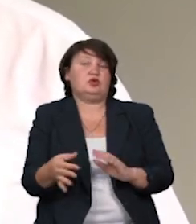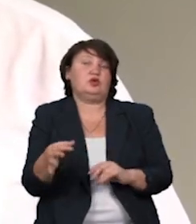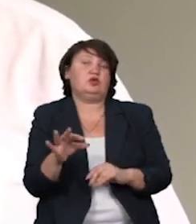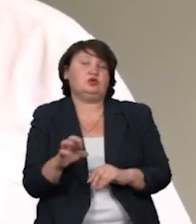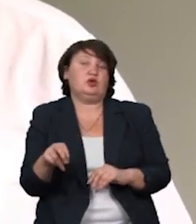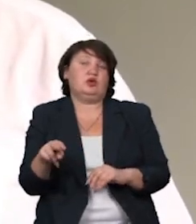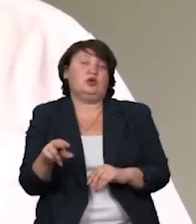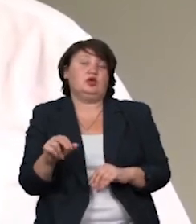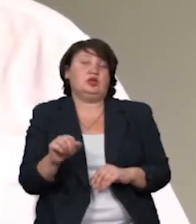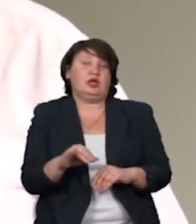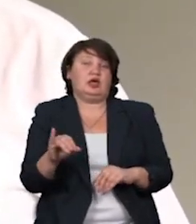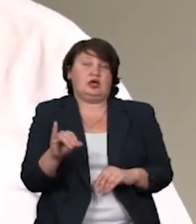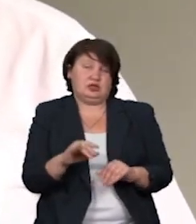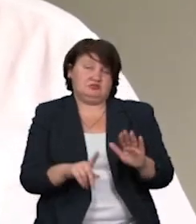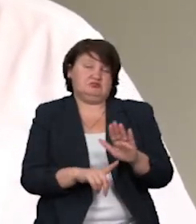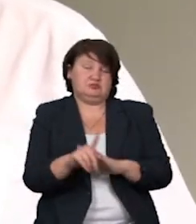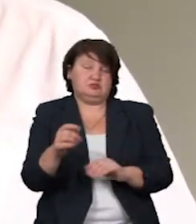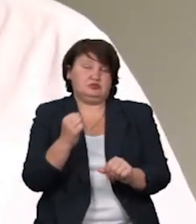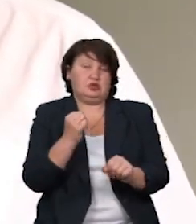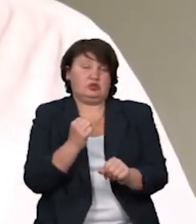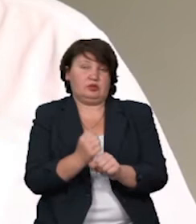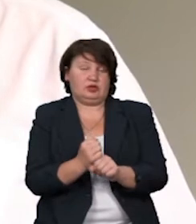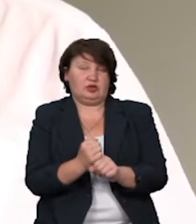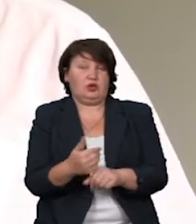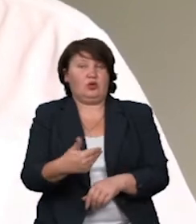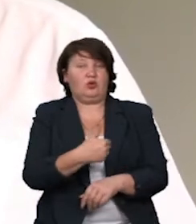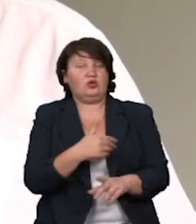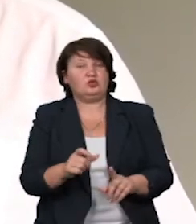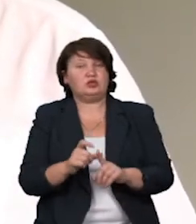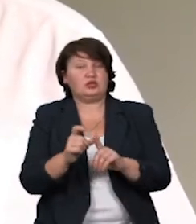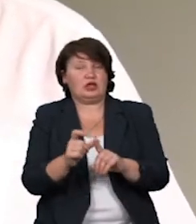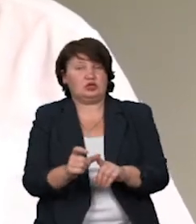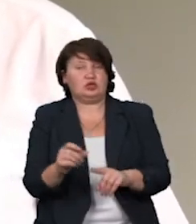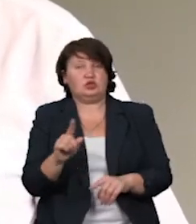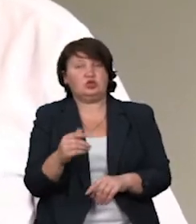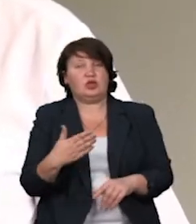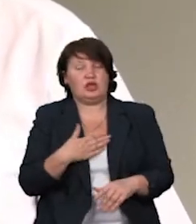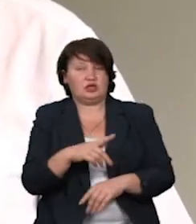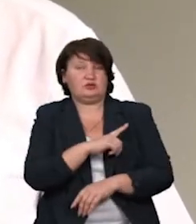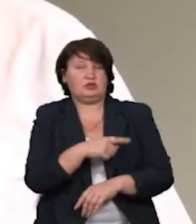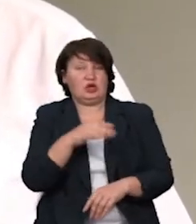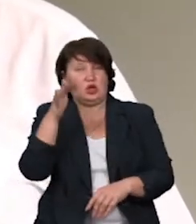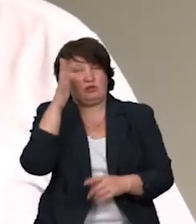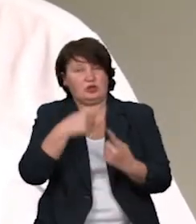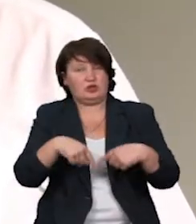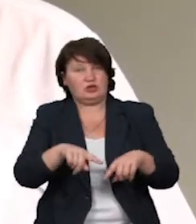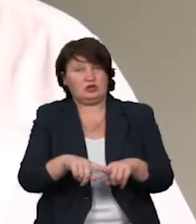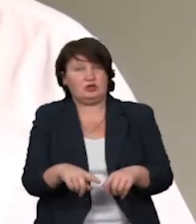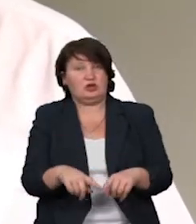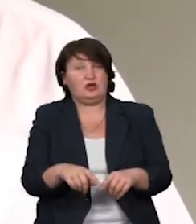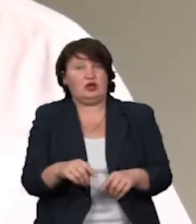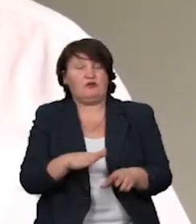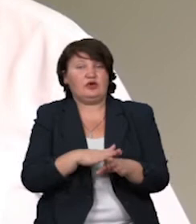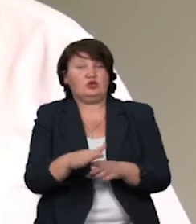адміністрації і приступаємо до виконання робіт. Хочу зазначити, що нашими силами коломийської дільниці ми виконати дані роботи не